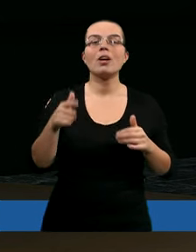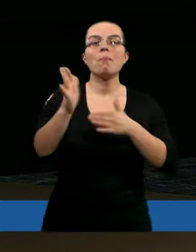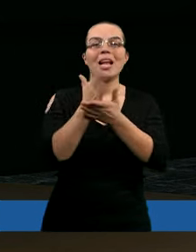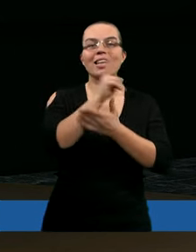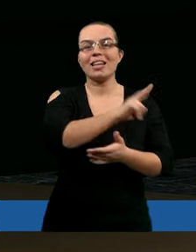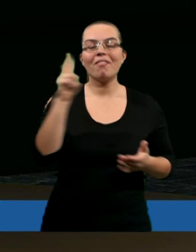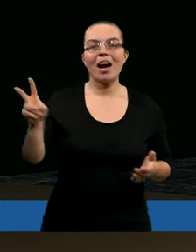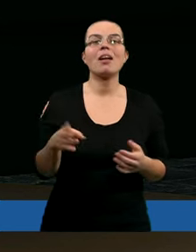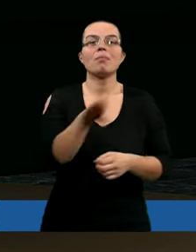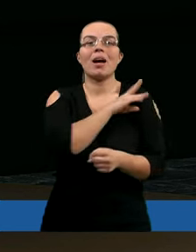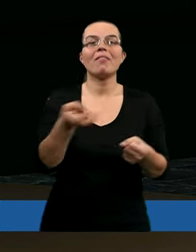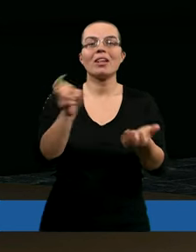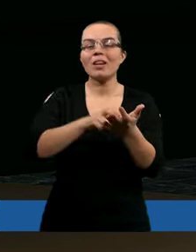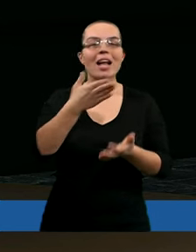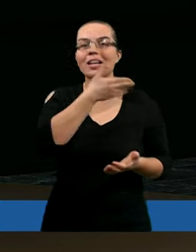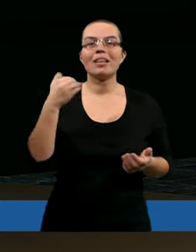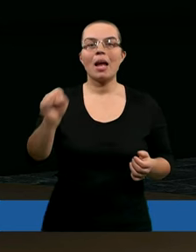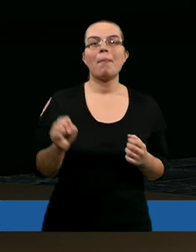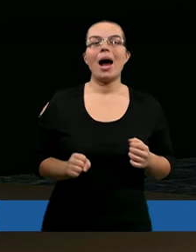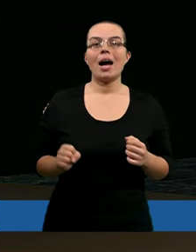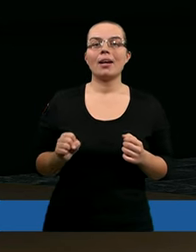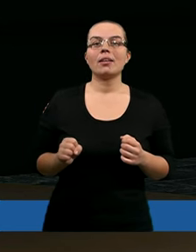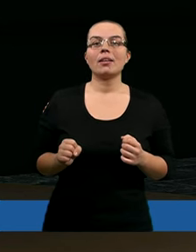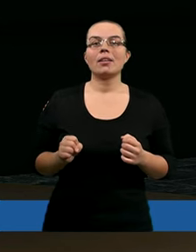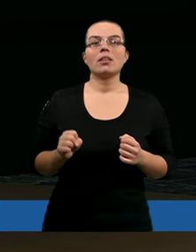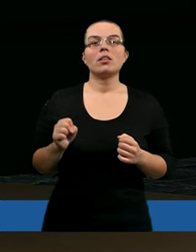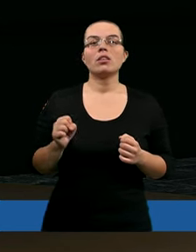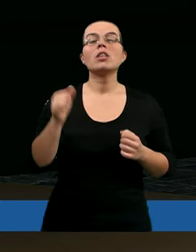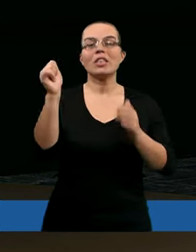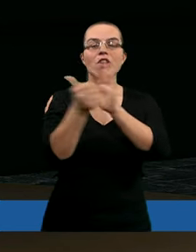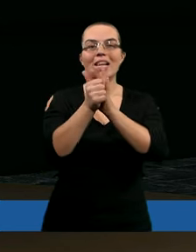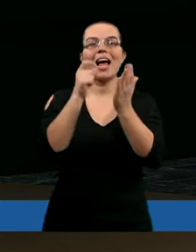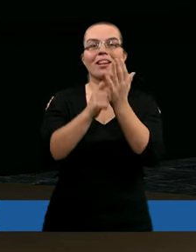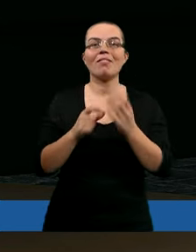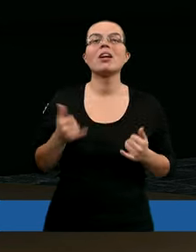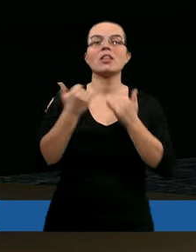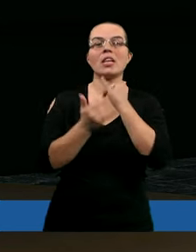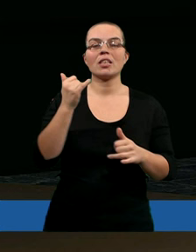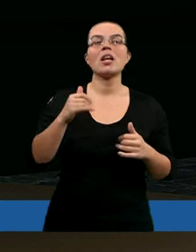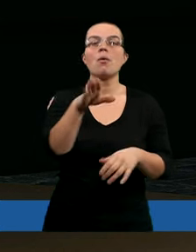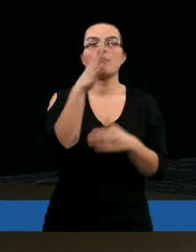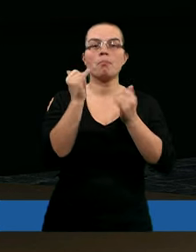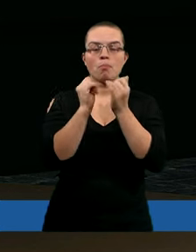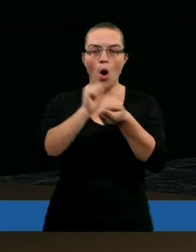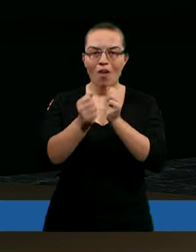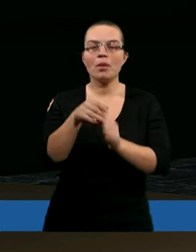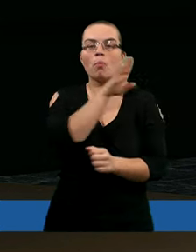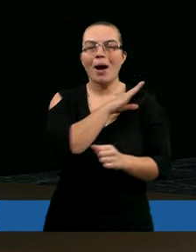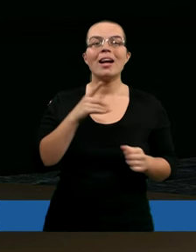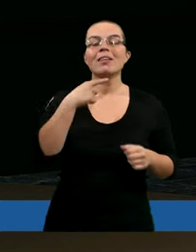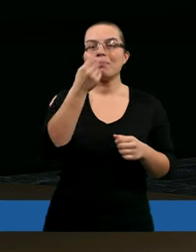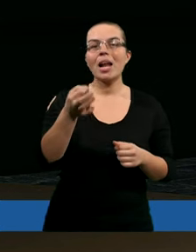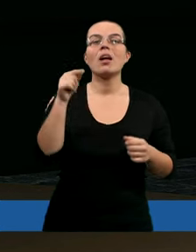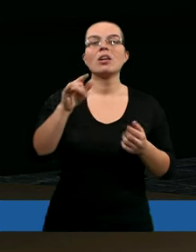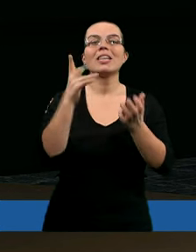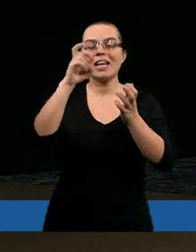między wami, że zmartwychwstania nie ma? I szesnasty werset. Jeśli bowiem umarli, nie bywają wzbudzeni,